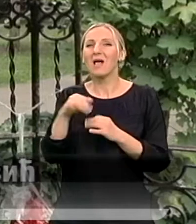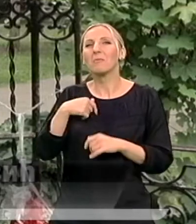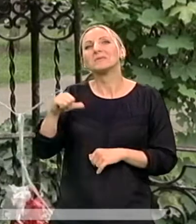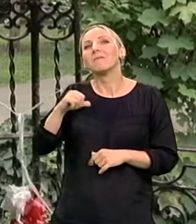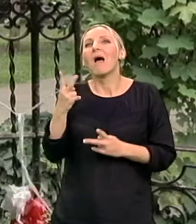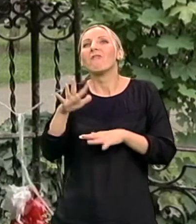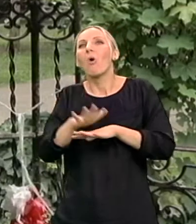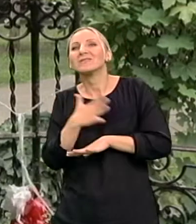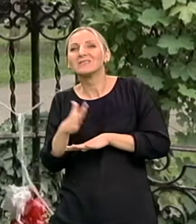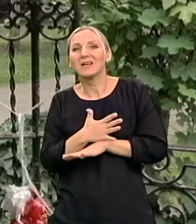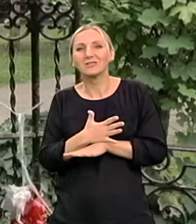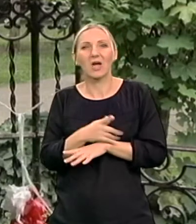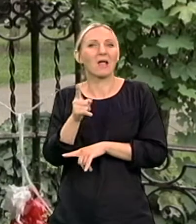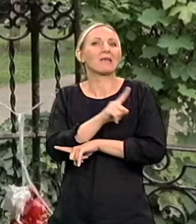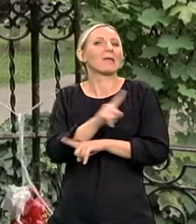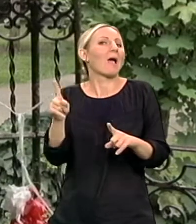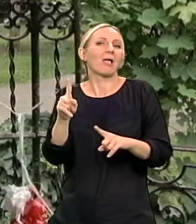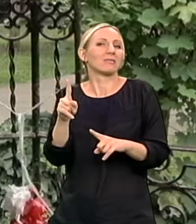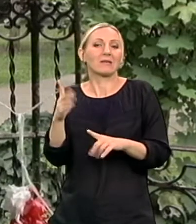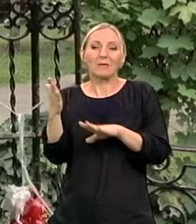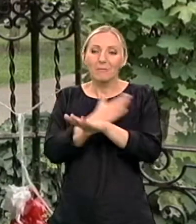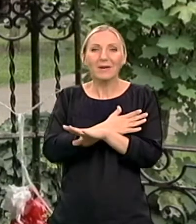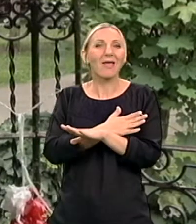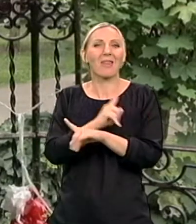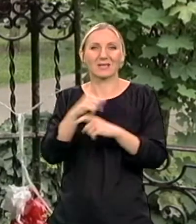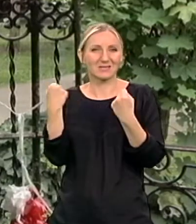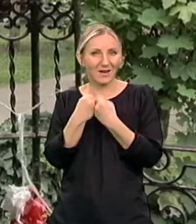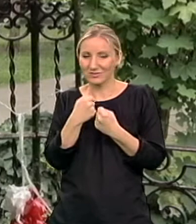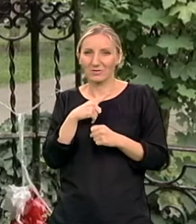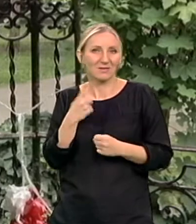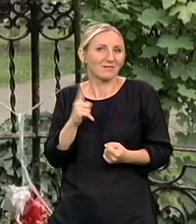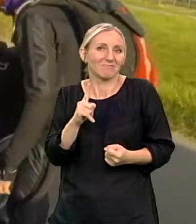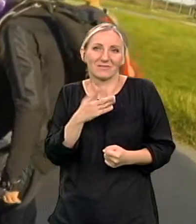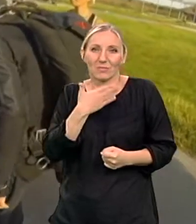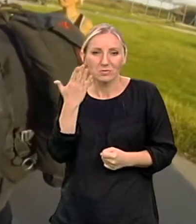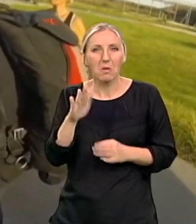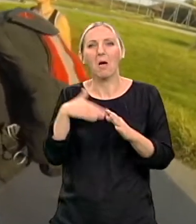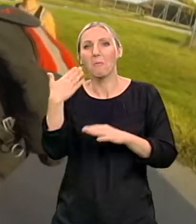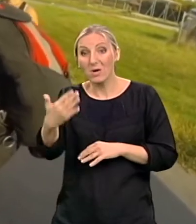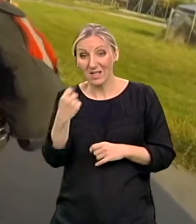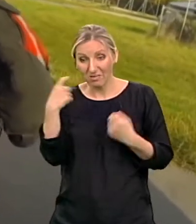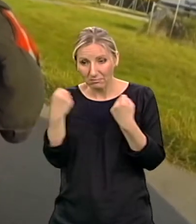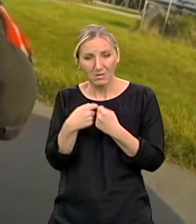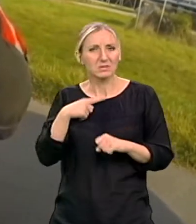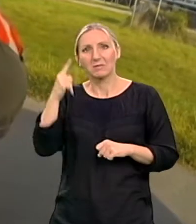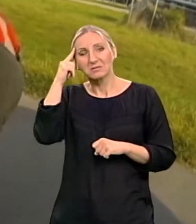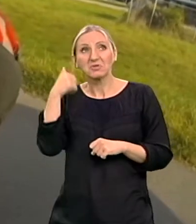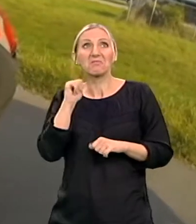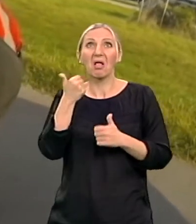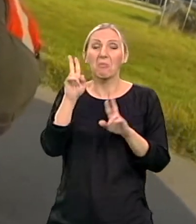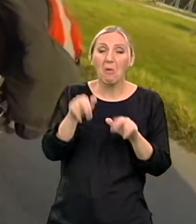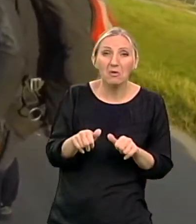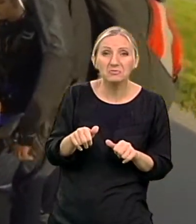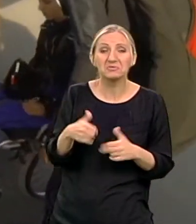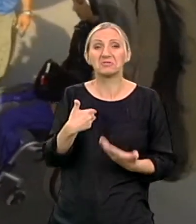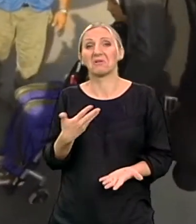ali iz nekog razloga se to nikad nije realizovalo, ni pre nezgode. Onda posle prvo nisam o tome ne razmišljala, posle kada ja sam bilo je da li smijem, da